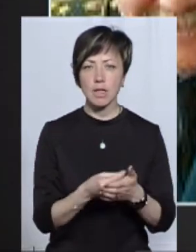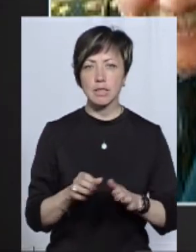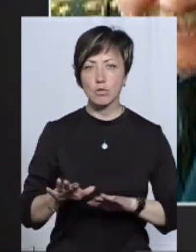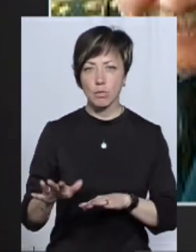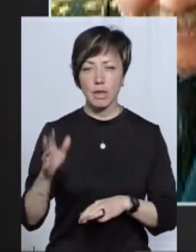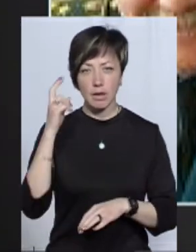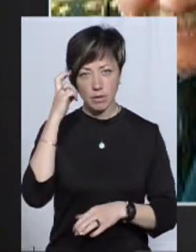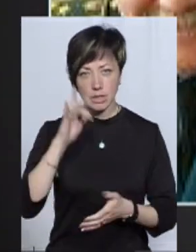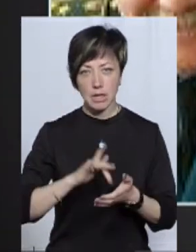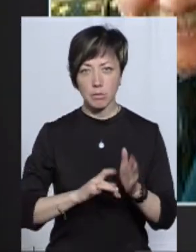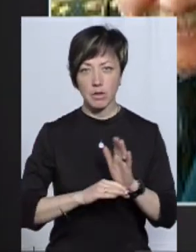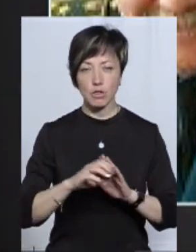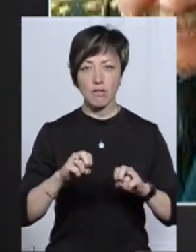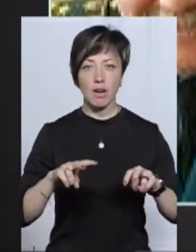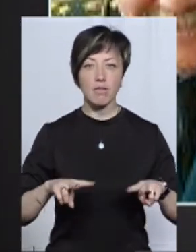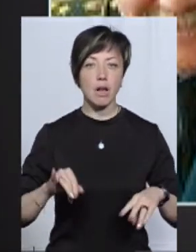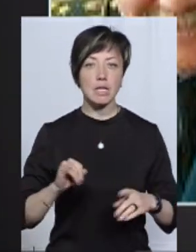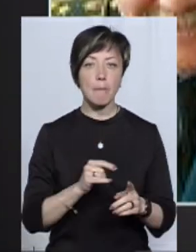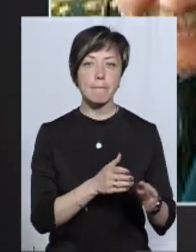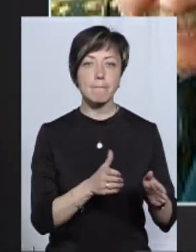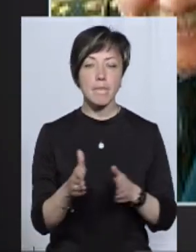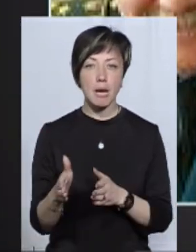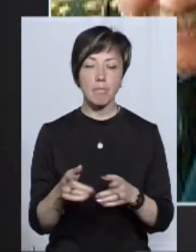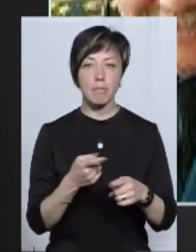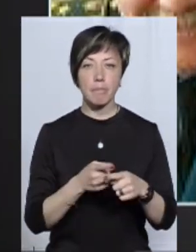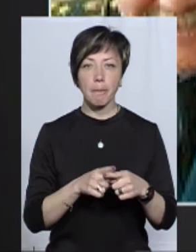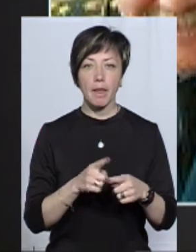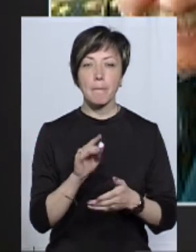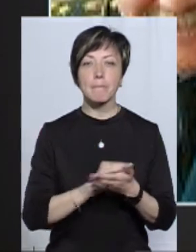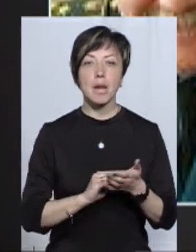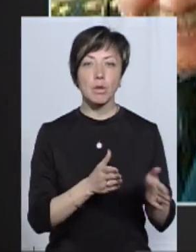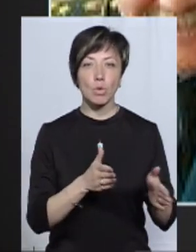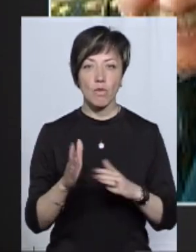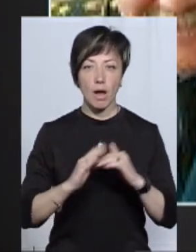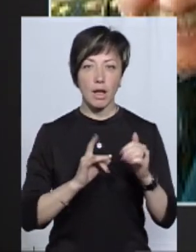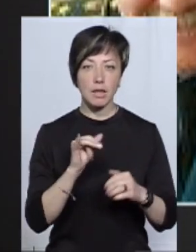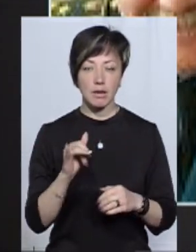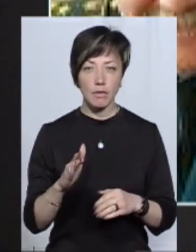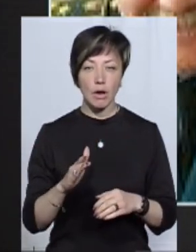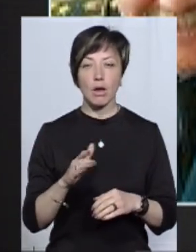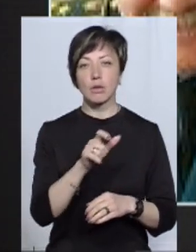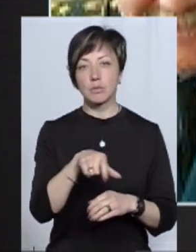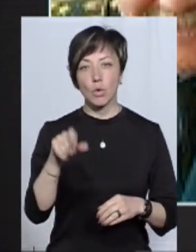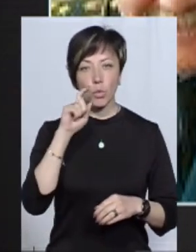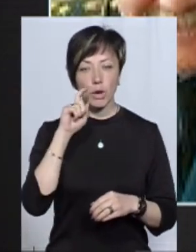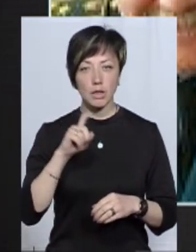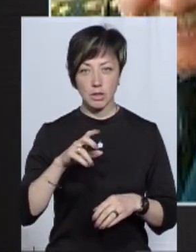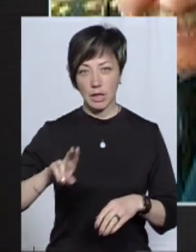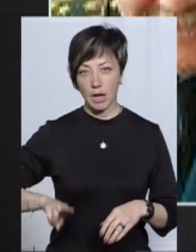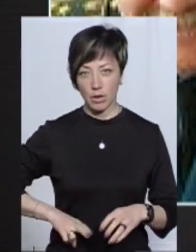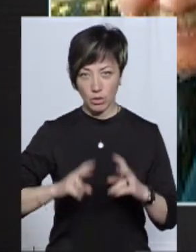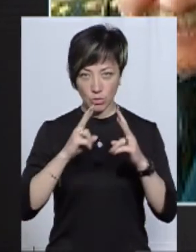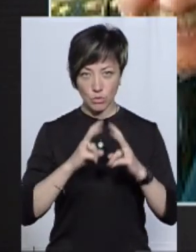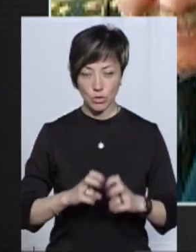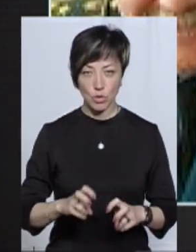Київського центру підвищення кваліфікації та перепідготовки кадрів Державної митної служби України, директора Державного науково-дослідного інституту